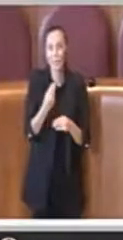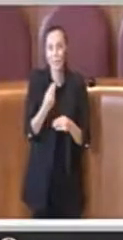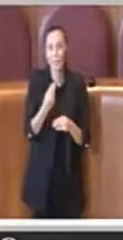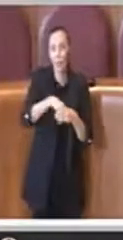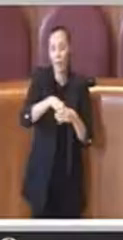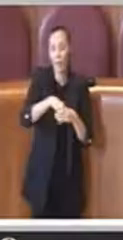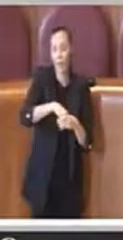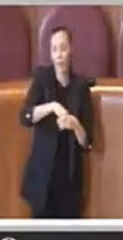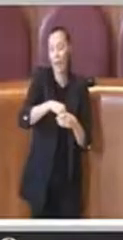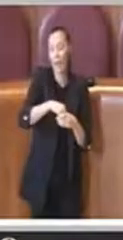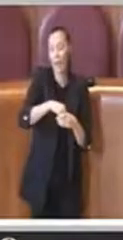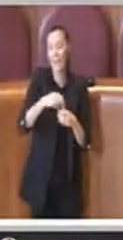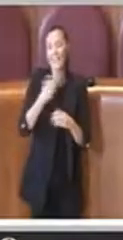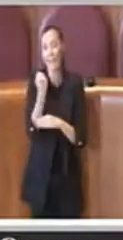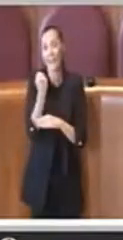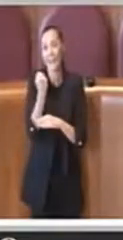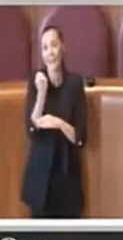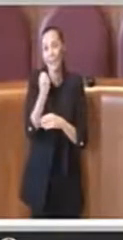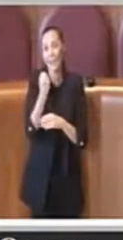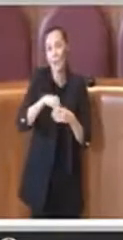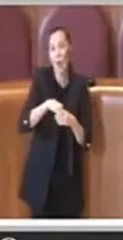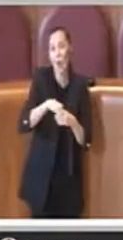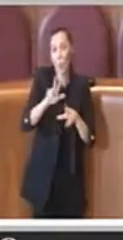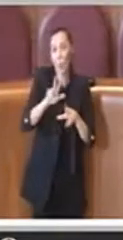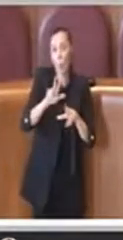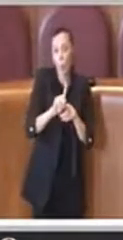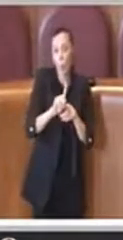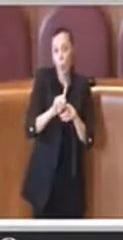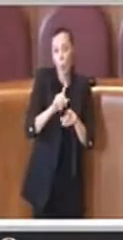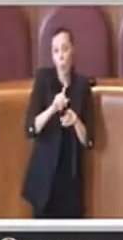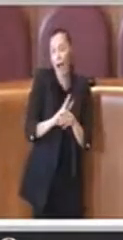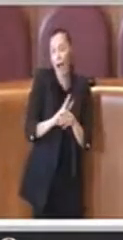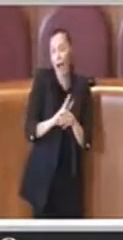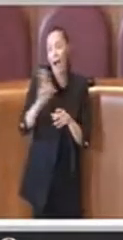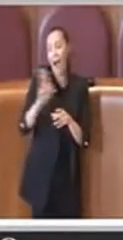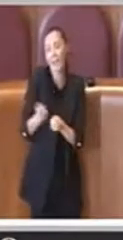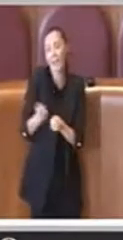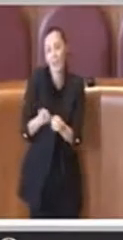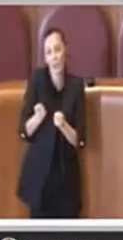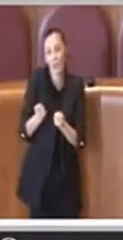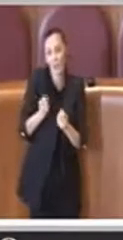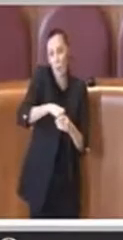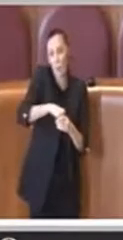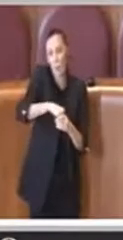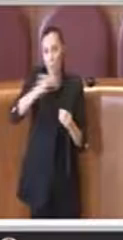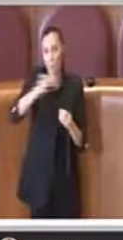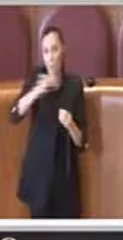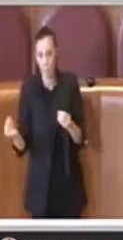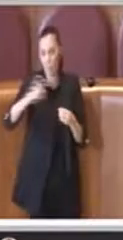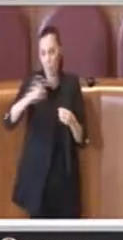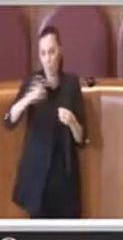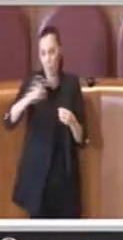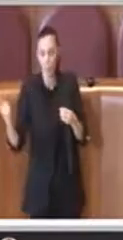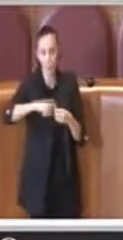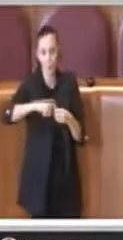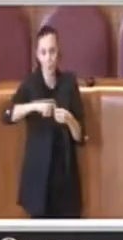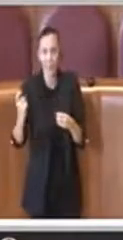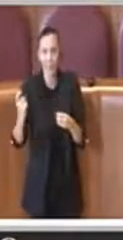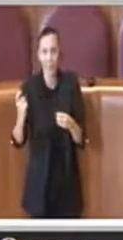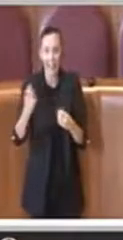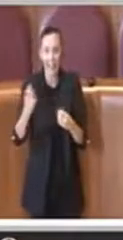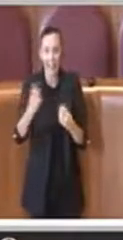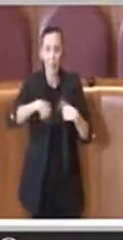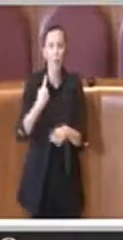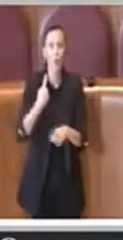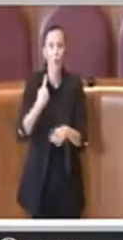il servizio ecco, dobbiamo fare in modo che non si commettano errori nelle scelte che